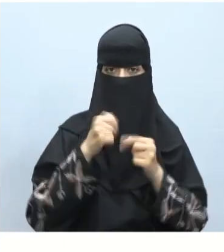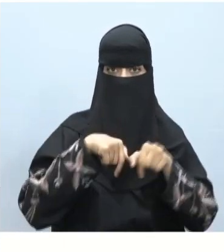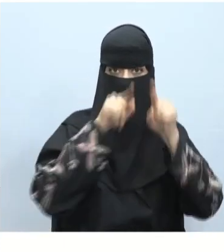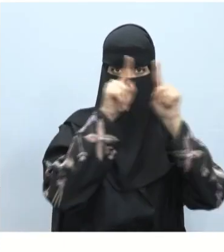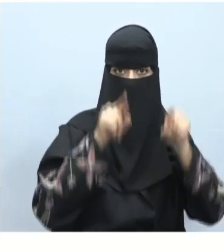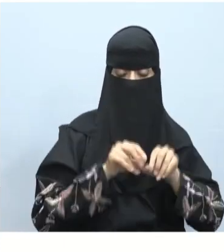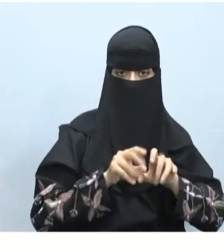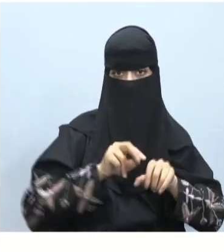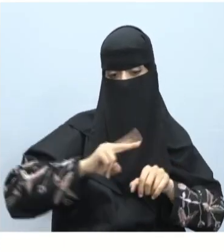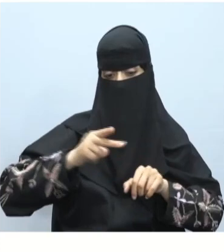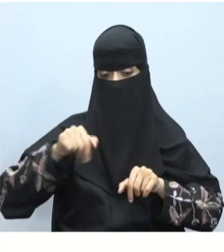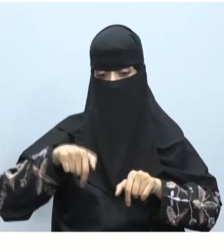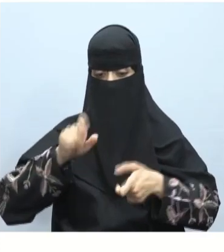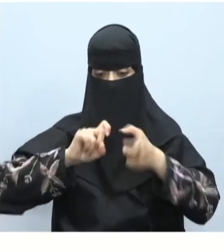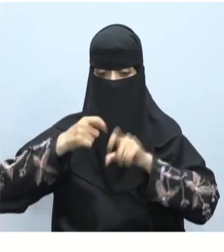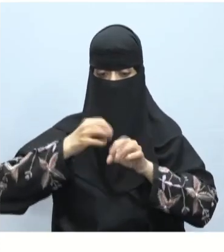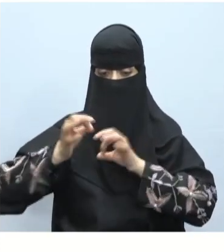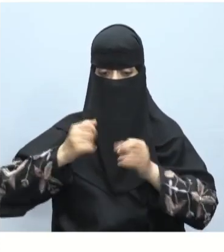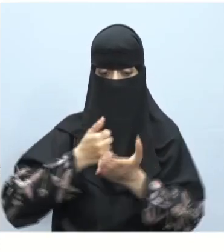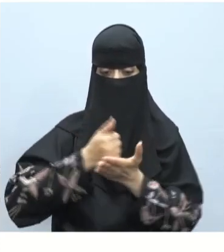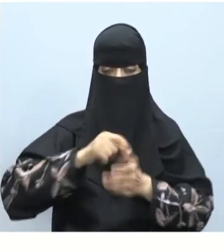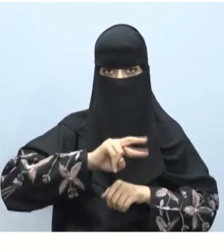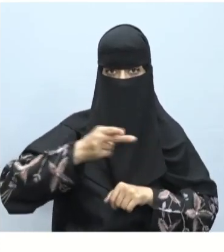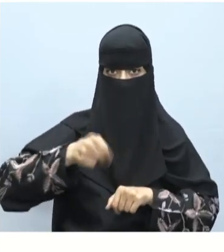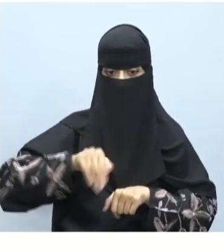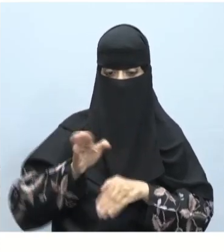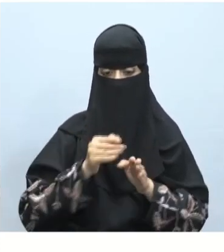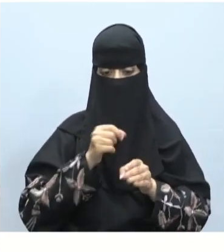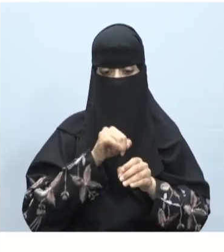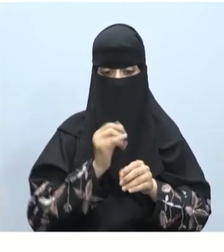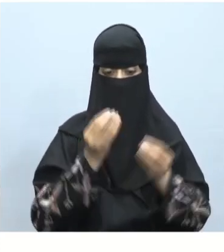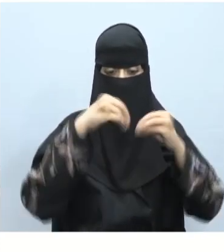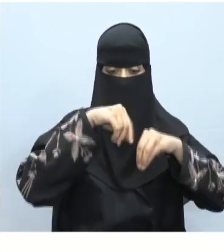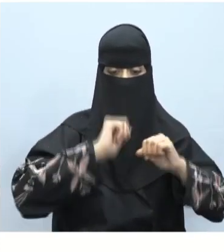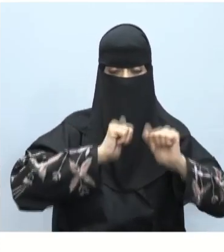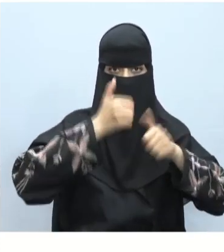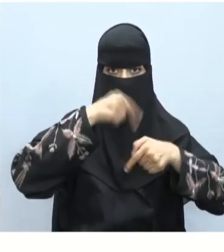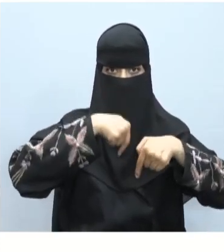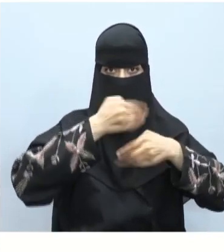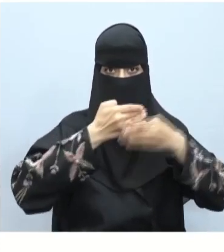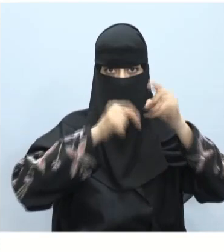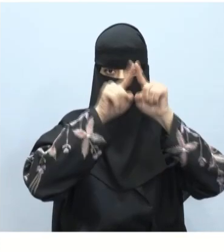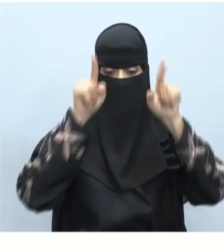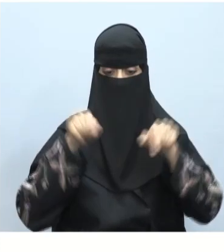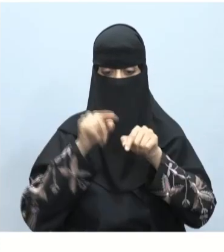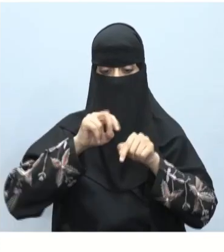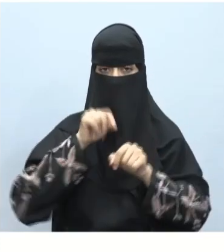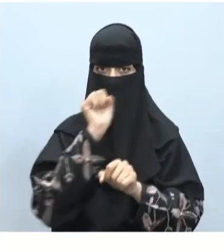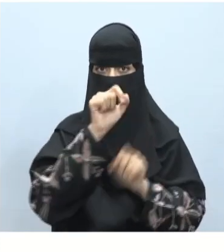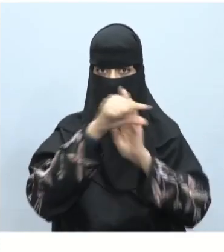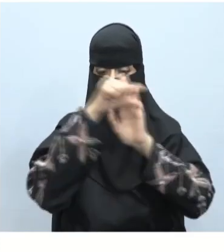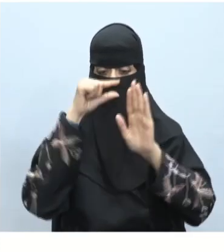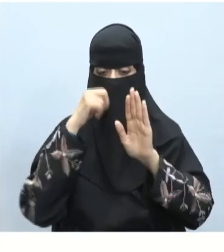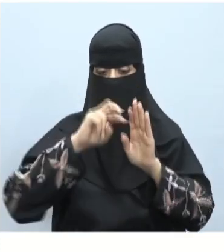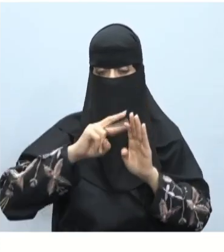الإلكترونية المتعددة بتجربة تخطيطات وأنواع مختلفة من المحتوى يمكنك إنشاء صفحات متخصصة